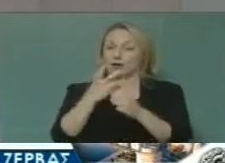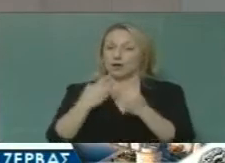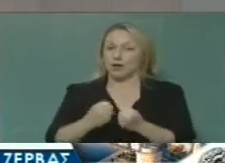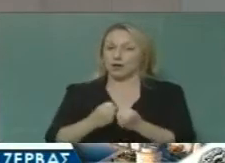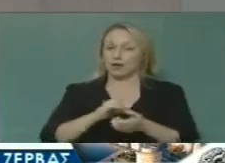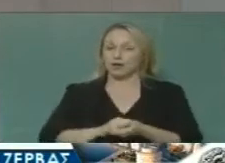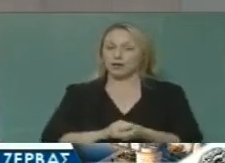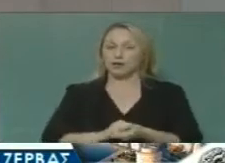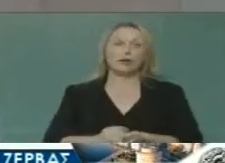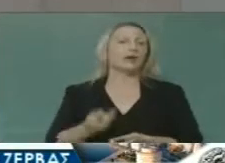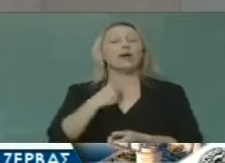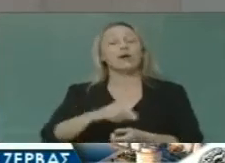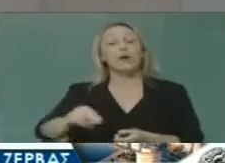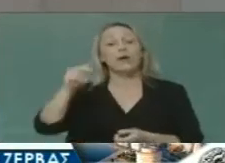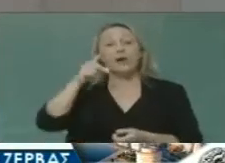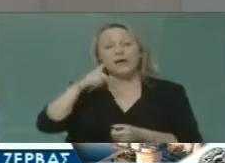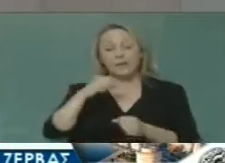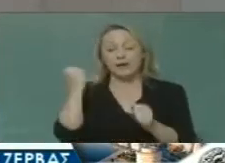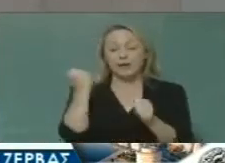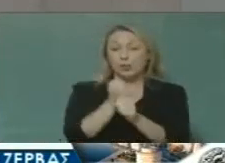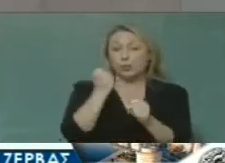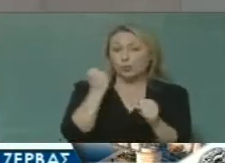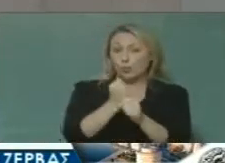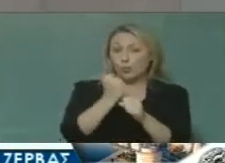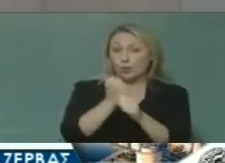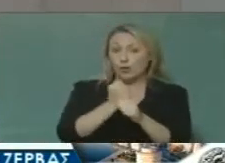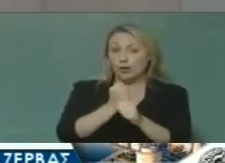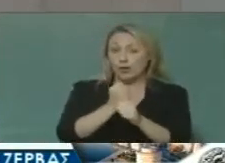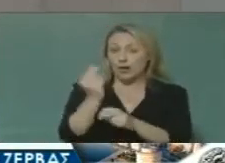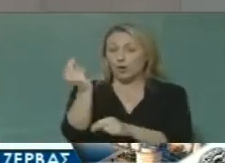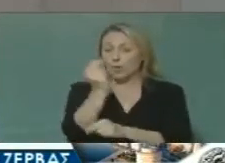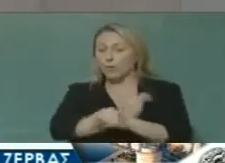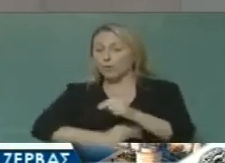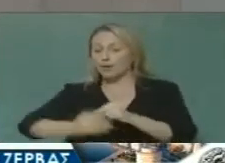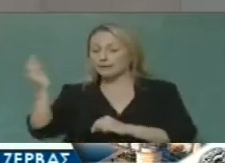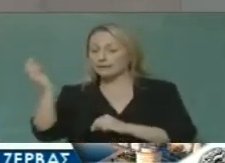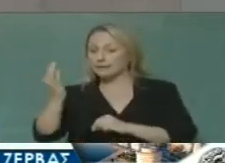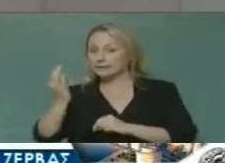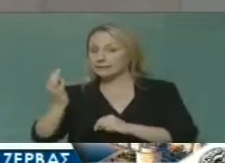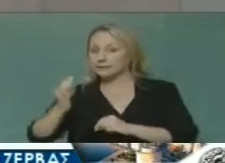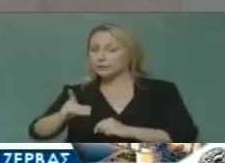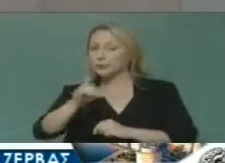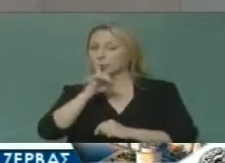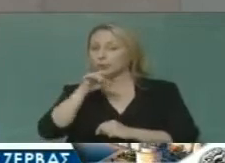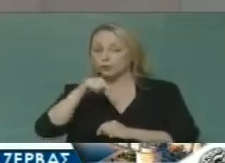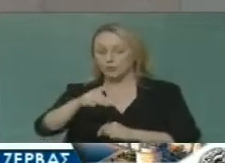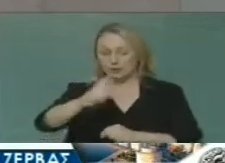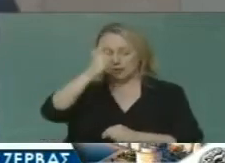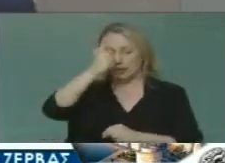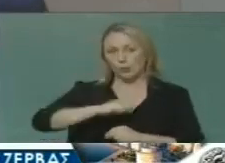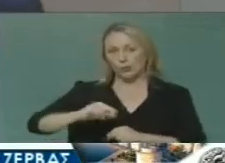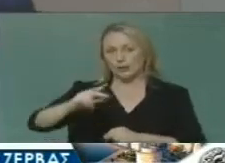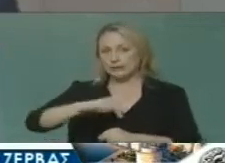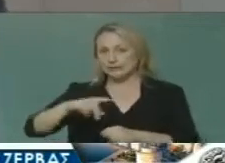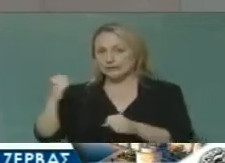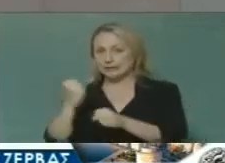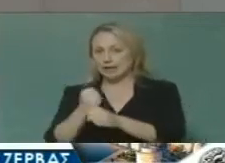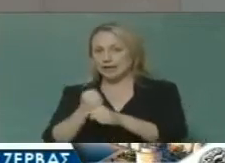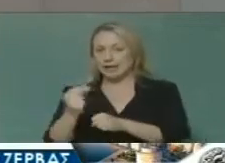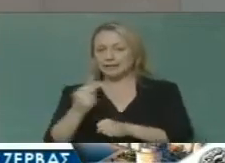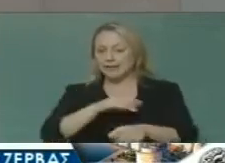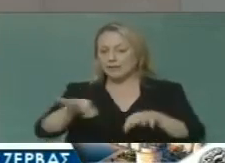Υποσχέθηκαν άλλωστε πολύ και συστηματική δουλειά κάτι που κάνω και εγώ και όλοι μου συνεργάτες πάνω σε κατευθύνσεις και στρατηγικές